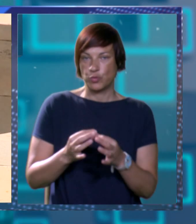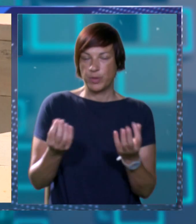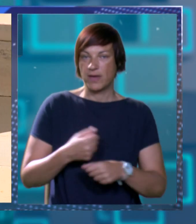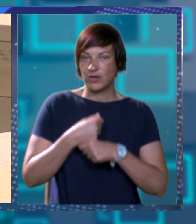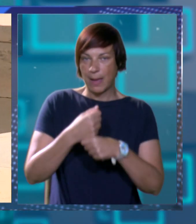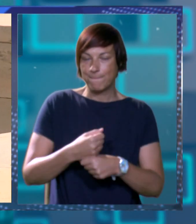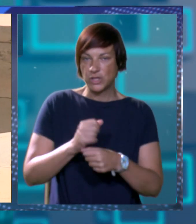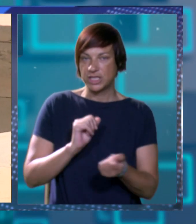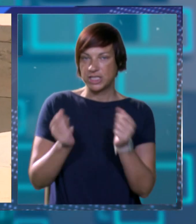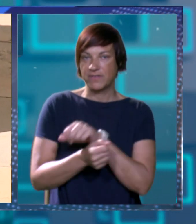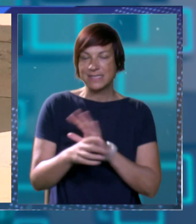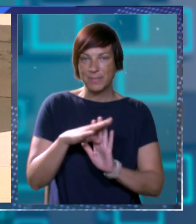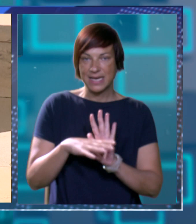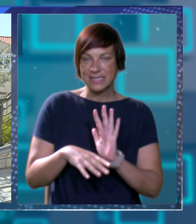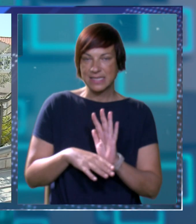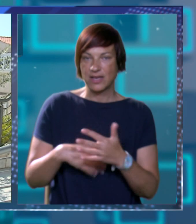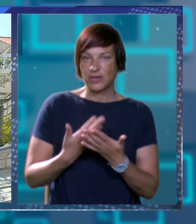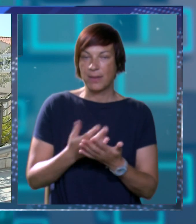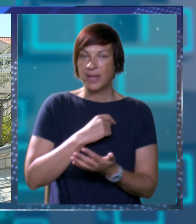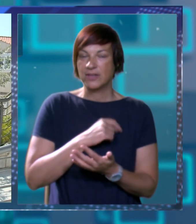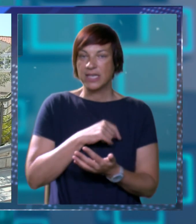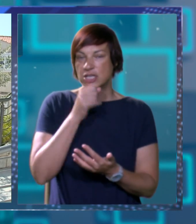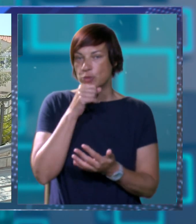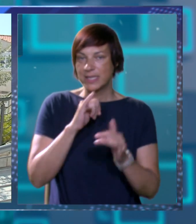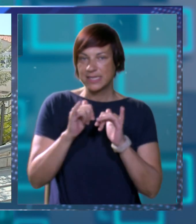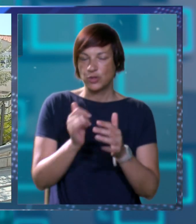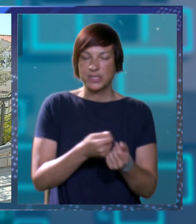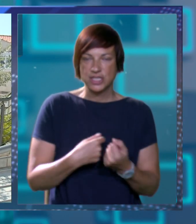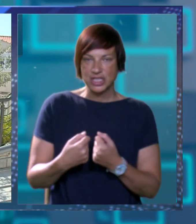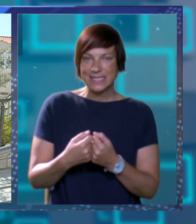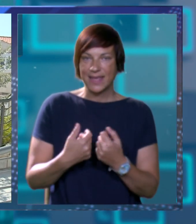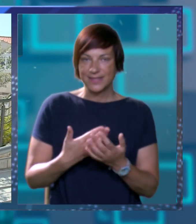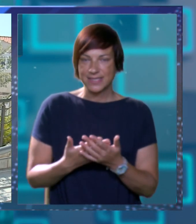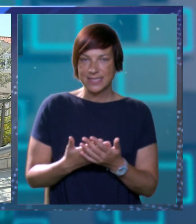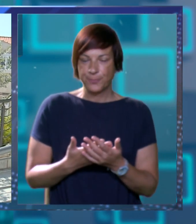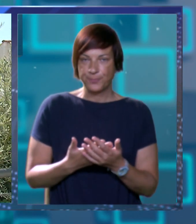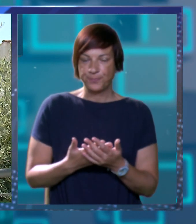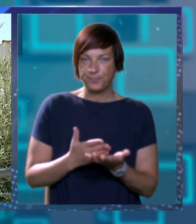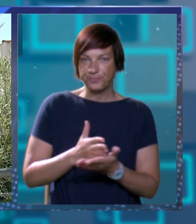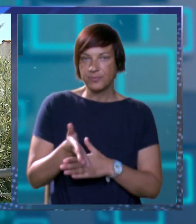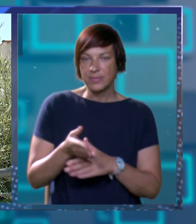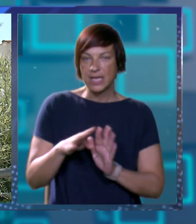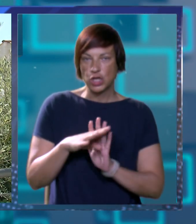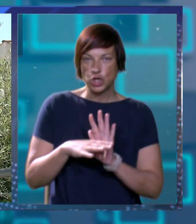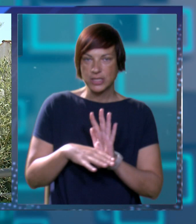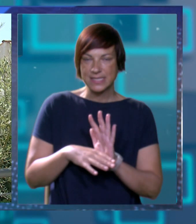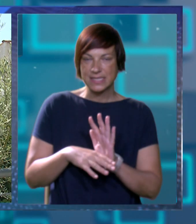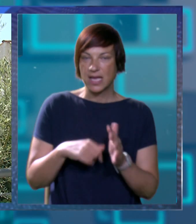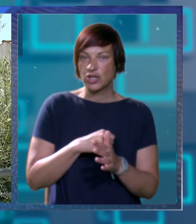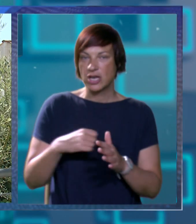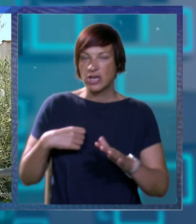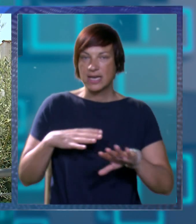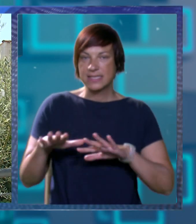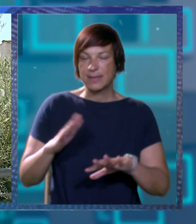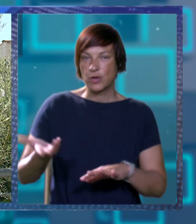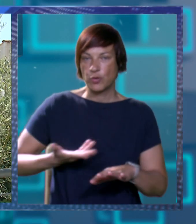javnosti podržava ove izmjene zalkona, pa tako i direktor županijske turističke zajednice. Kroz zakon, lokalna